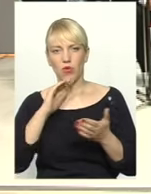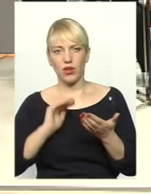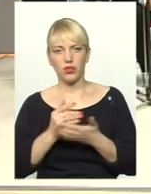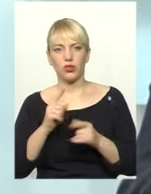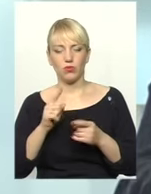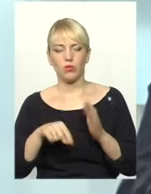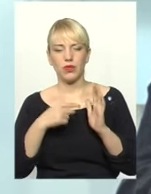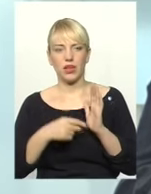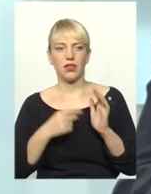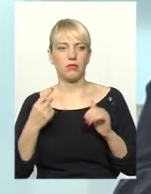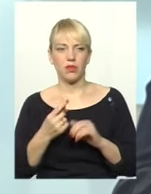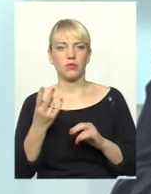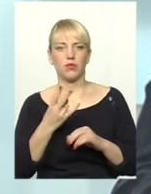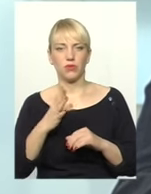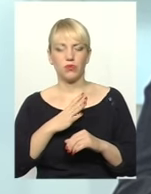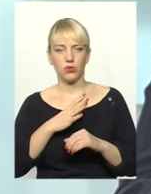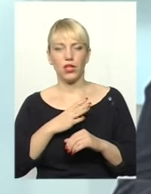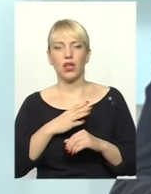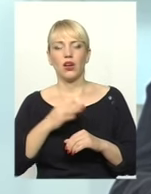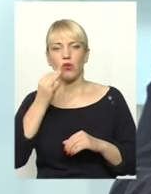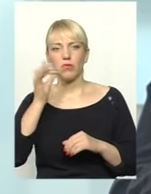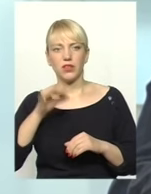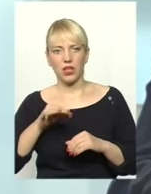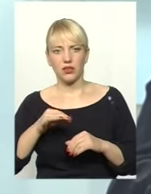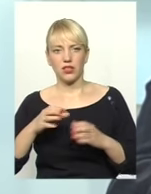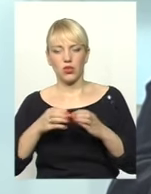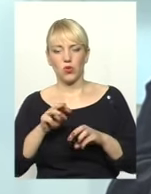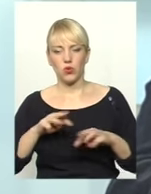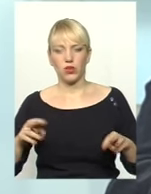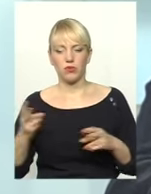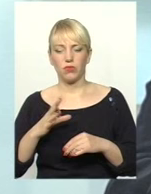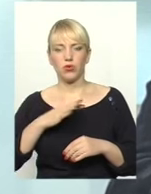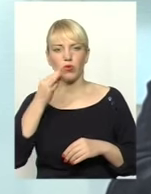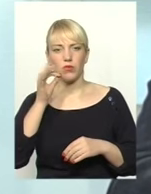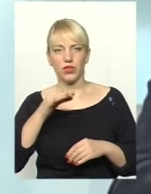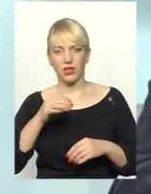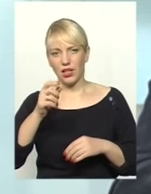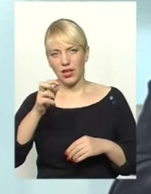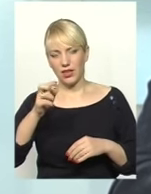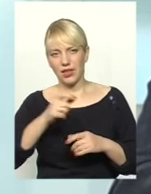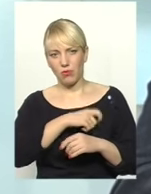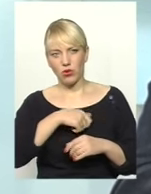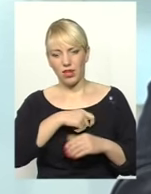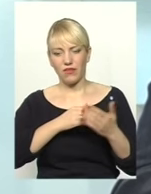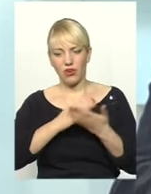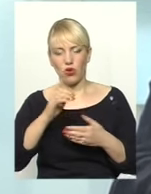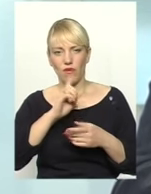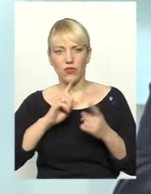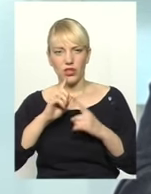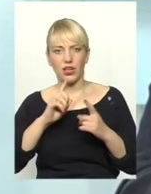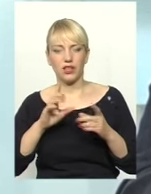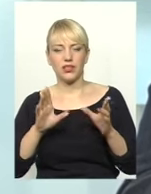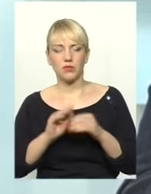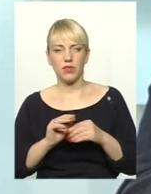питання перше. Повинен бути компетентний уряд, повинен бути компетентний депутатів Верховної Ради, спільно з обласною державною адміністрацією,